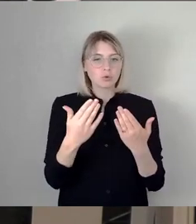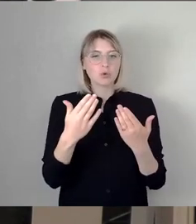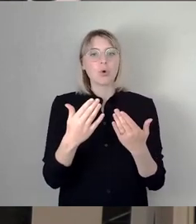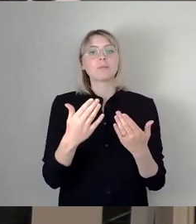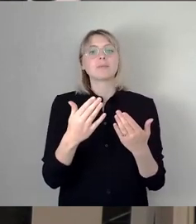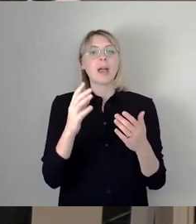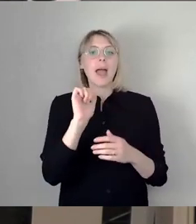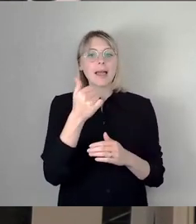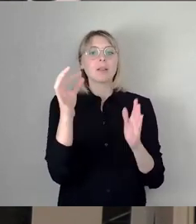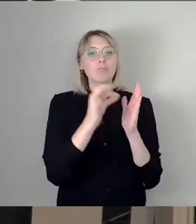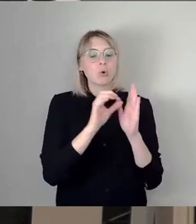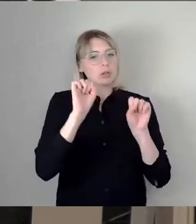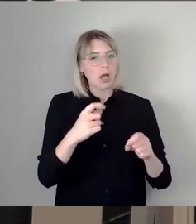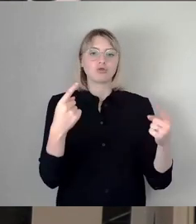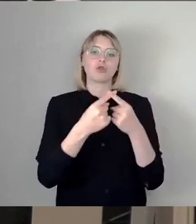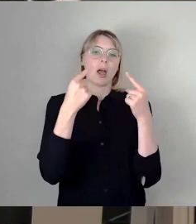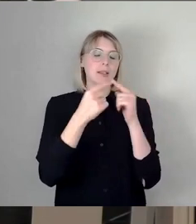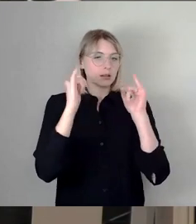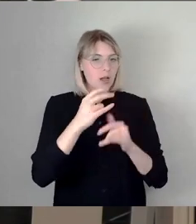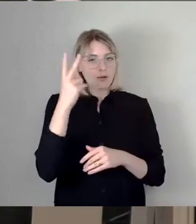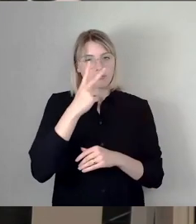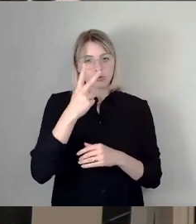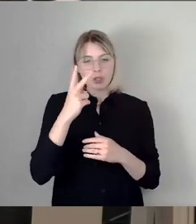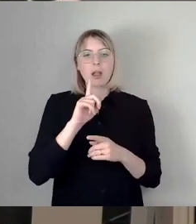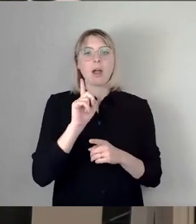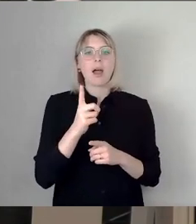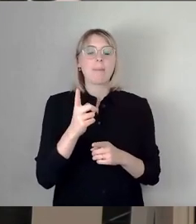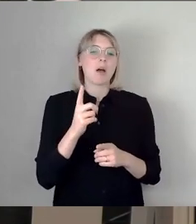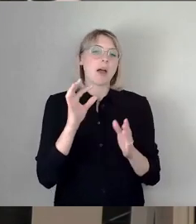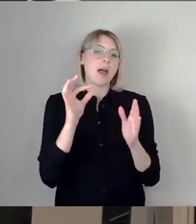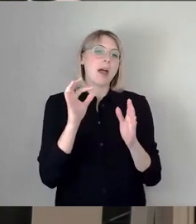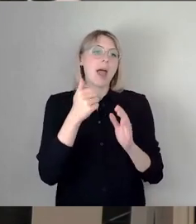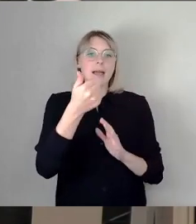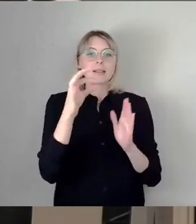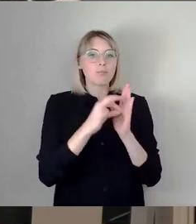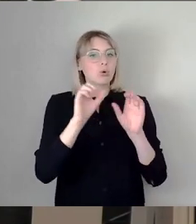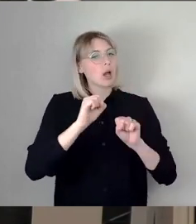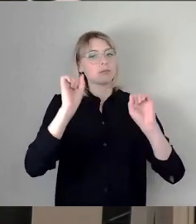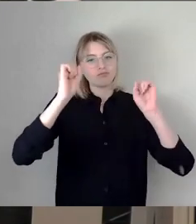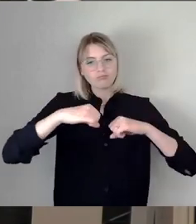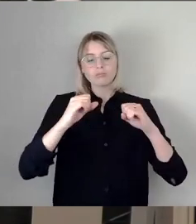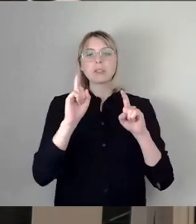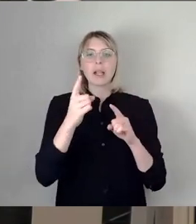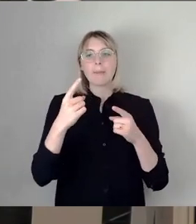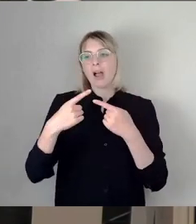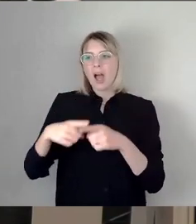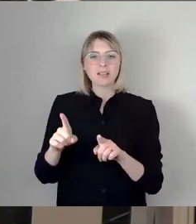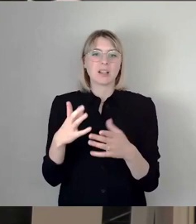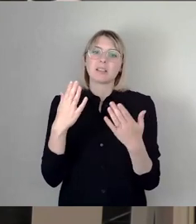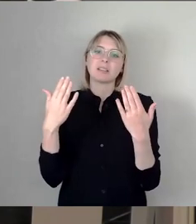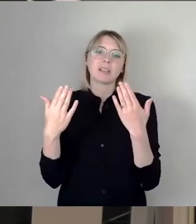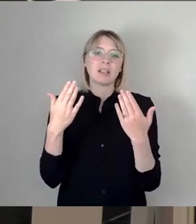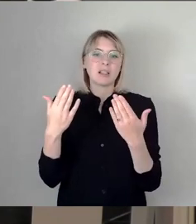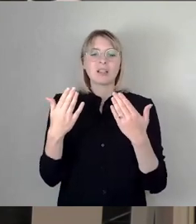Punkt vielleicht streiten oder man kann den ersten Punkt zustimmen. Aber der Rest ist doch wirklich ein bisschen mit sehr